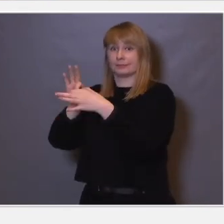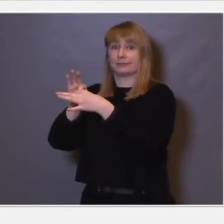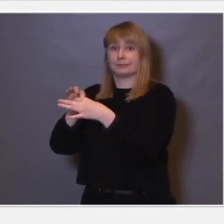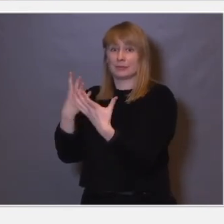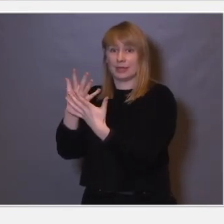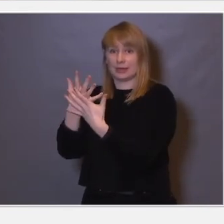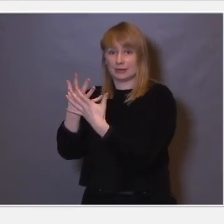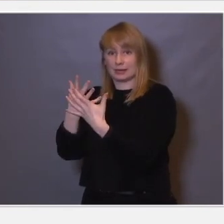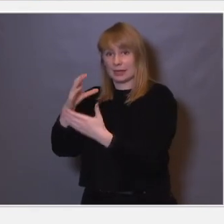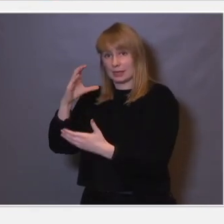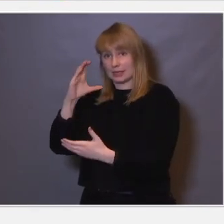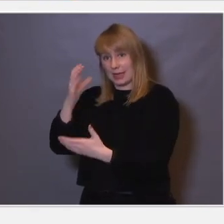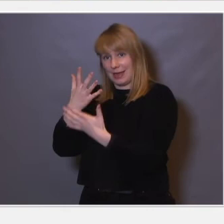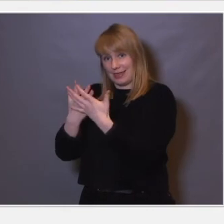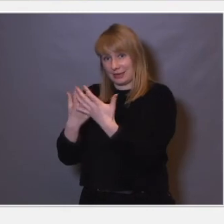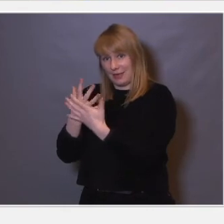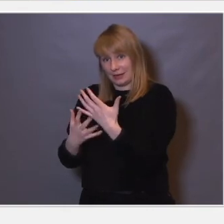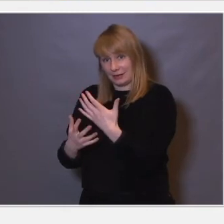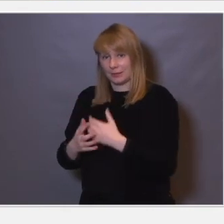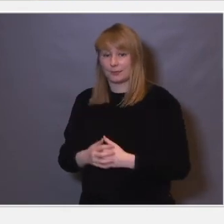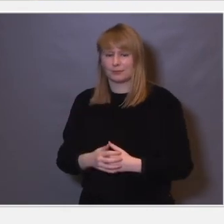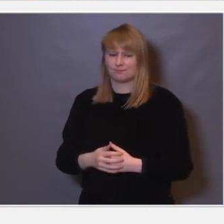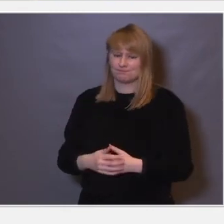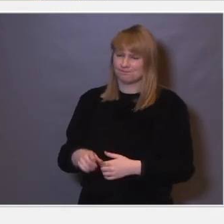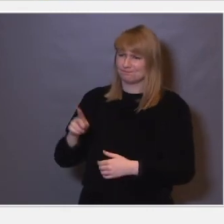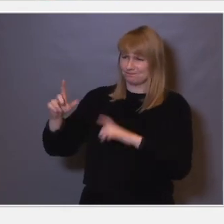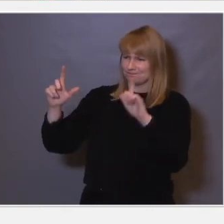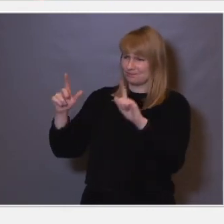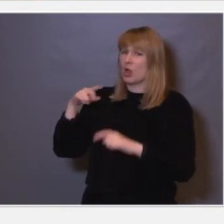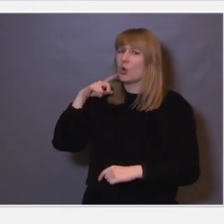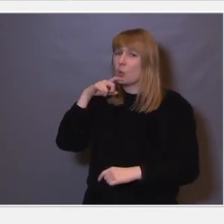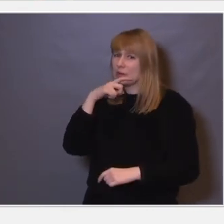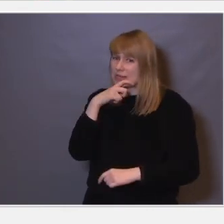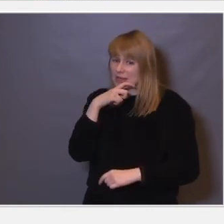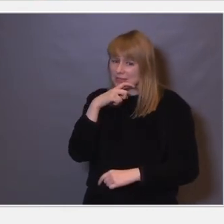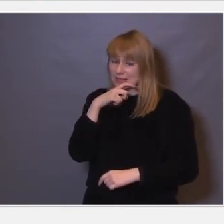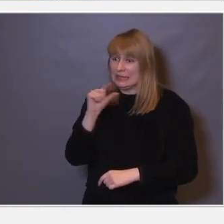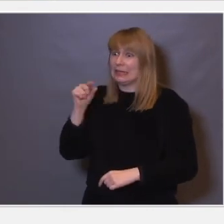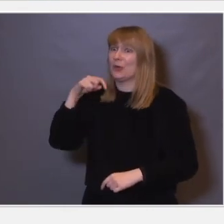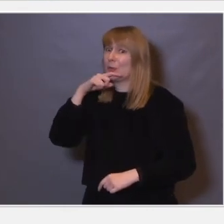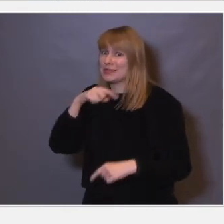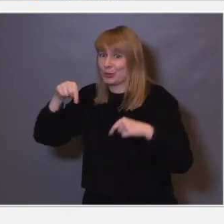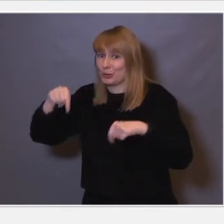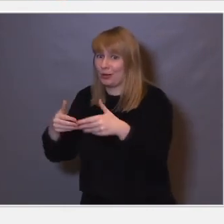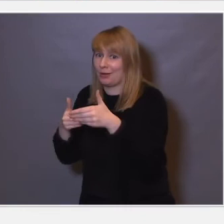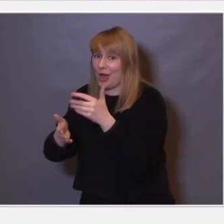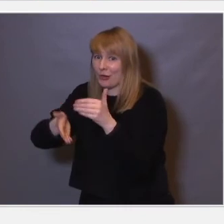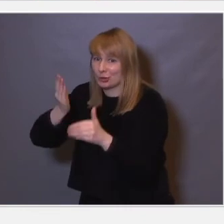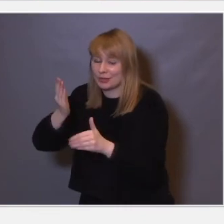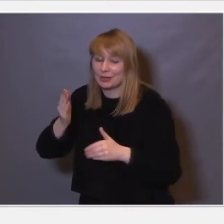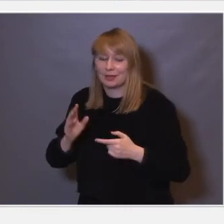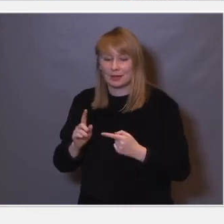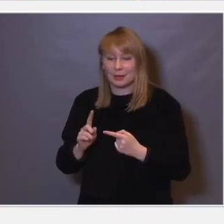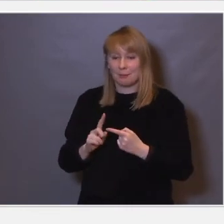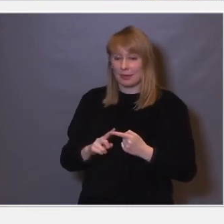bli funksjonell ved nerveceller. Denne figuren er litt komplisert, og kanskje som på tampene er veldig komplisert. Men det jeg vil ha dere til